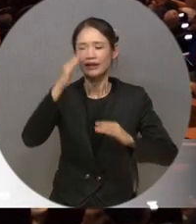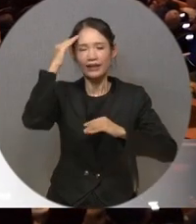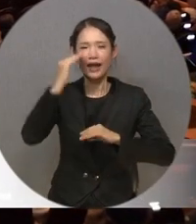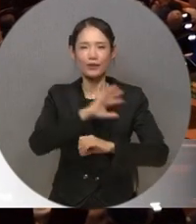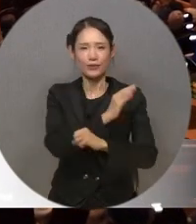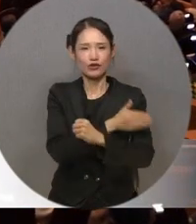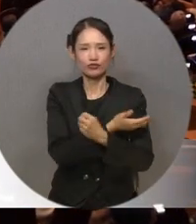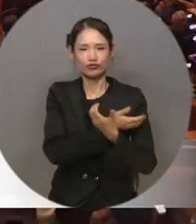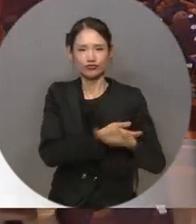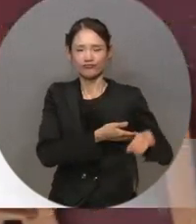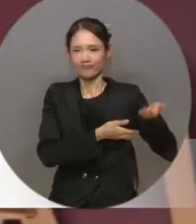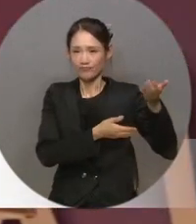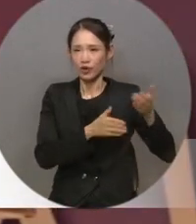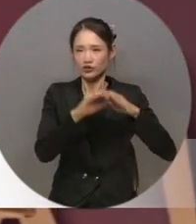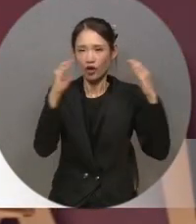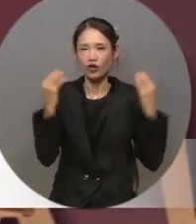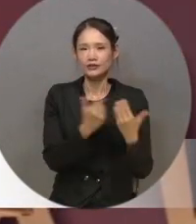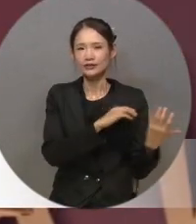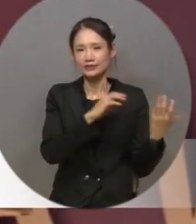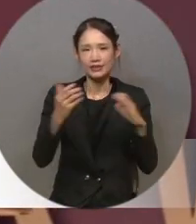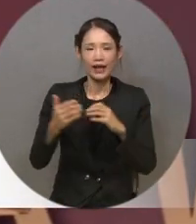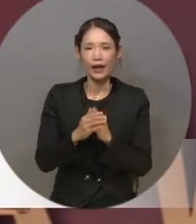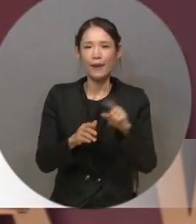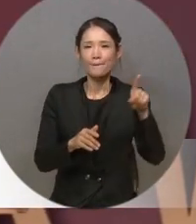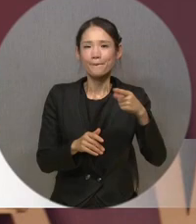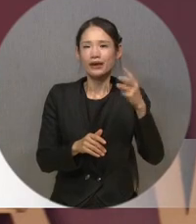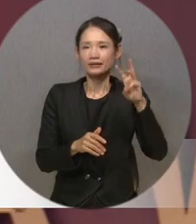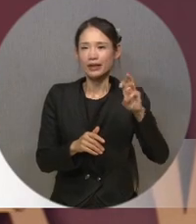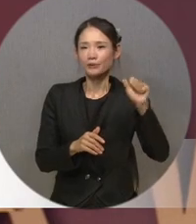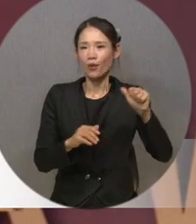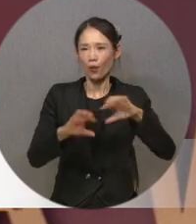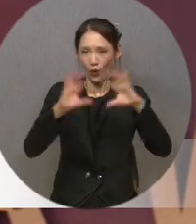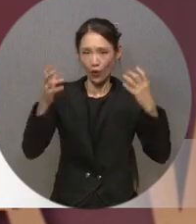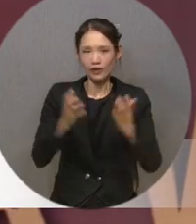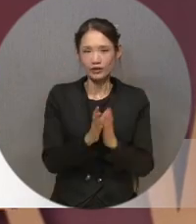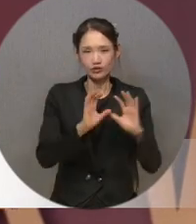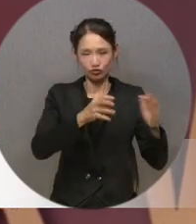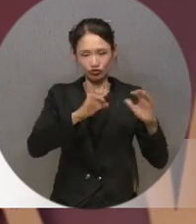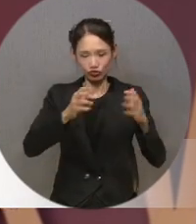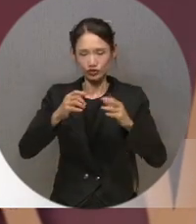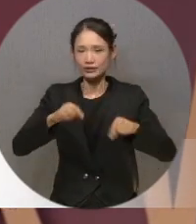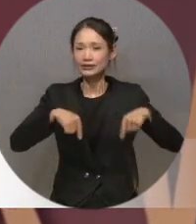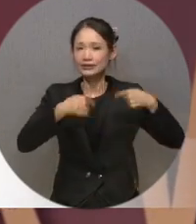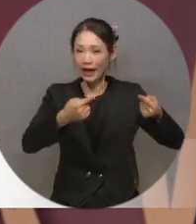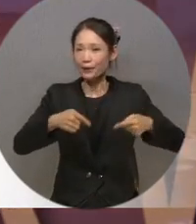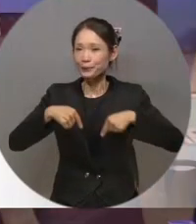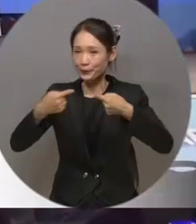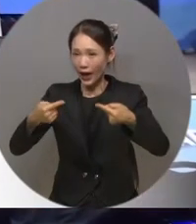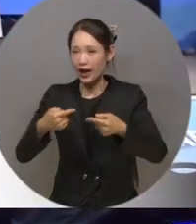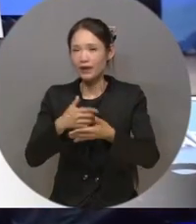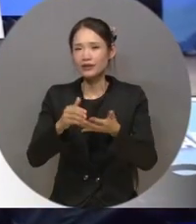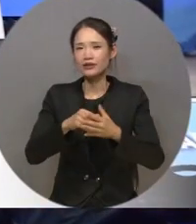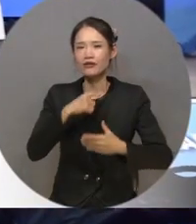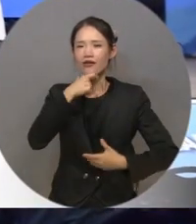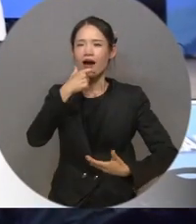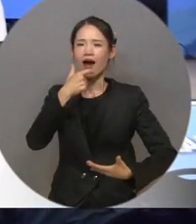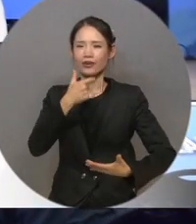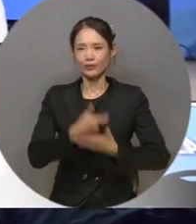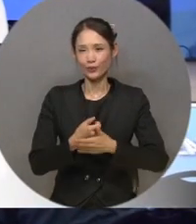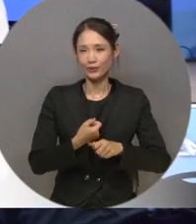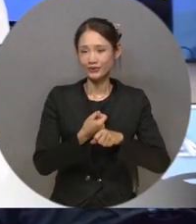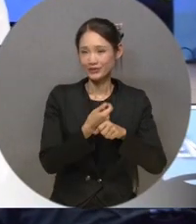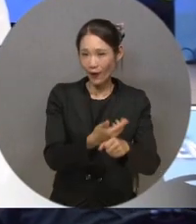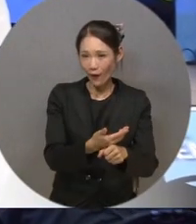높이고 전세계 135개국에서 참여한 2천여 명의 농아인들과 대회 참여자들에게 감동을 줬습니다.